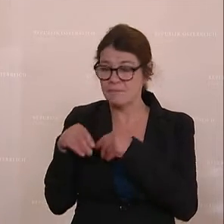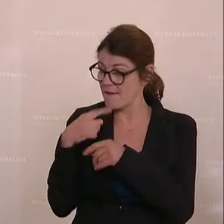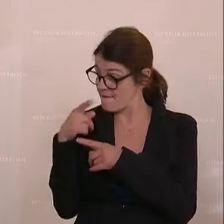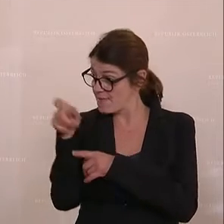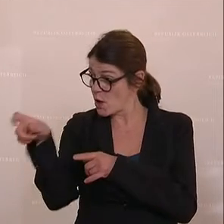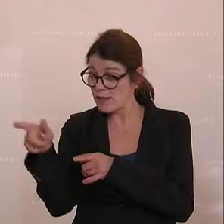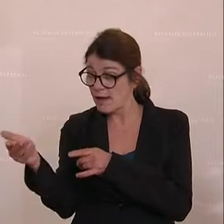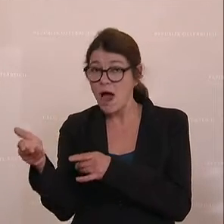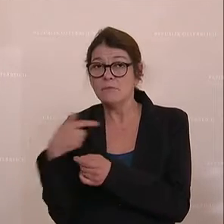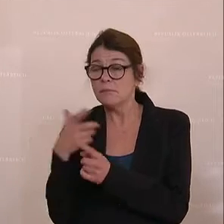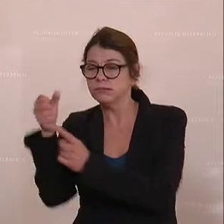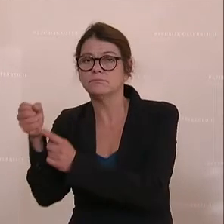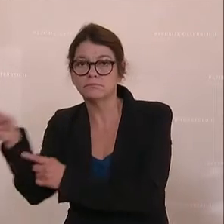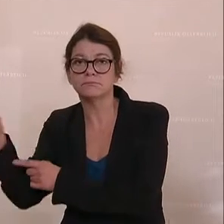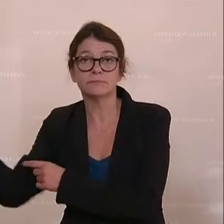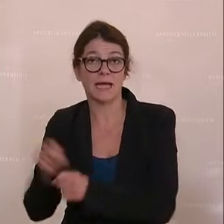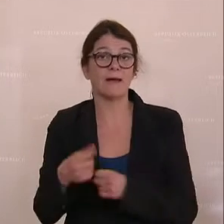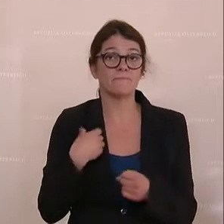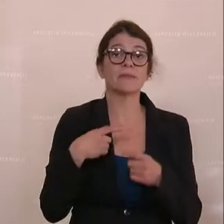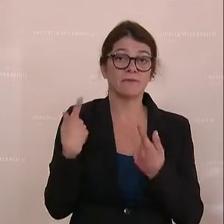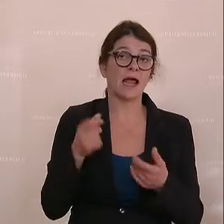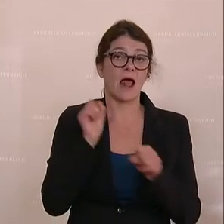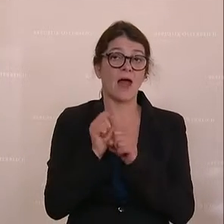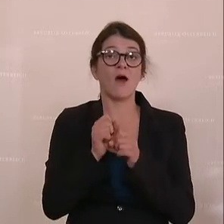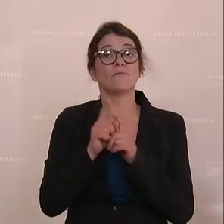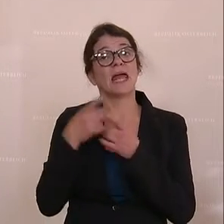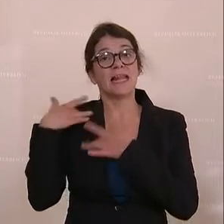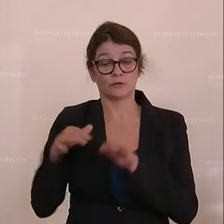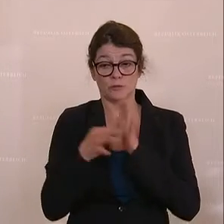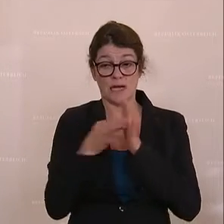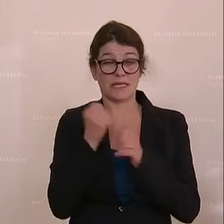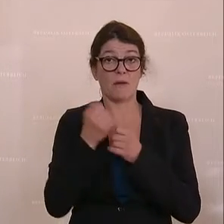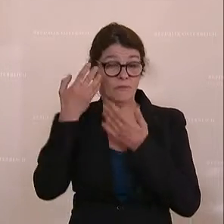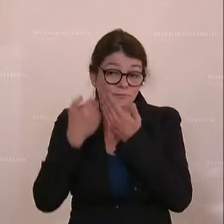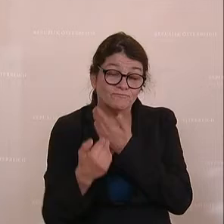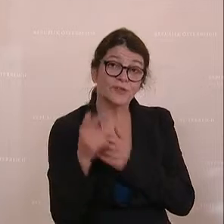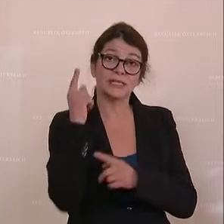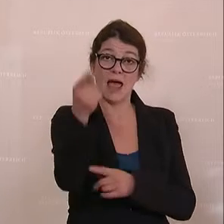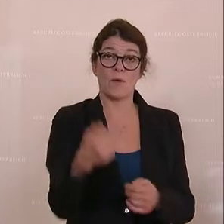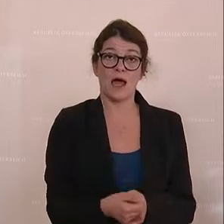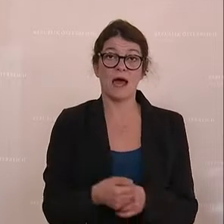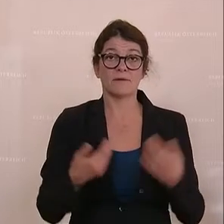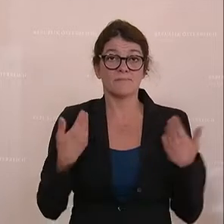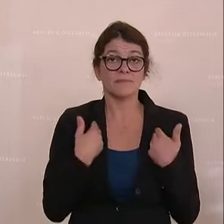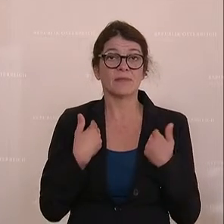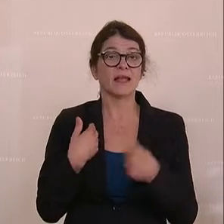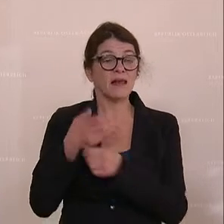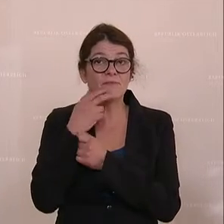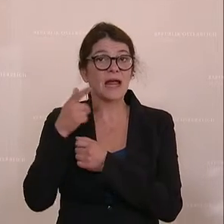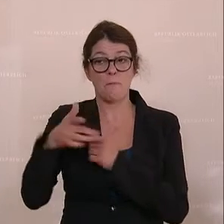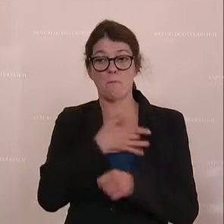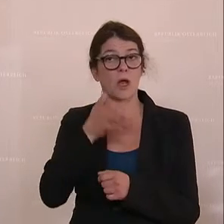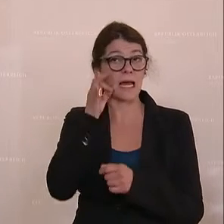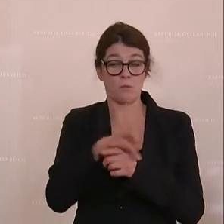Treffsicherheit, für langfristige Entlastungsmaßnahmen gegeben ist. Wir lassen die Bürgerinnen und Bürger nicht